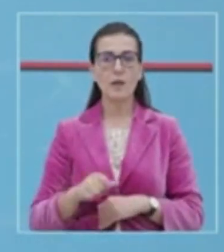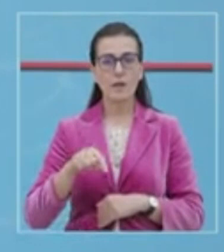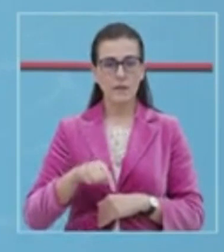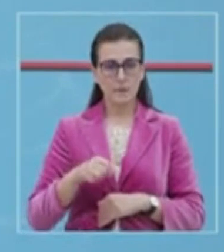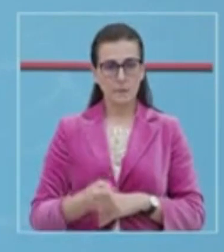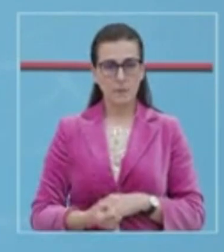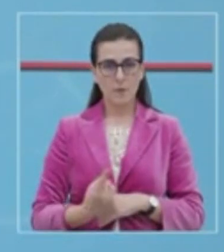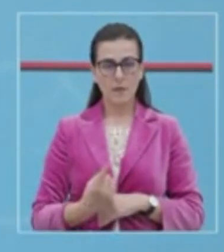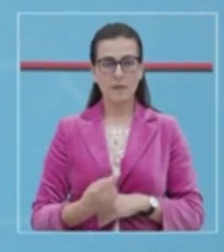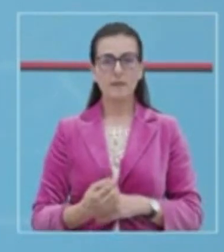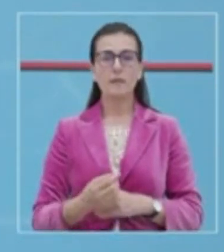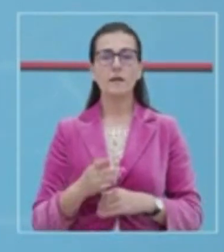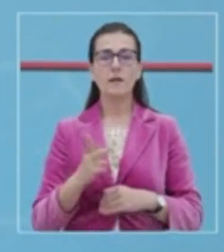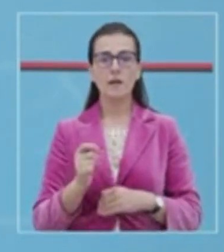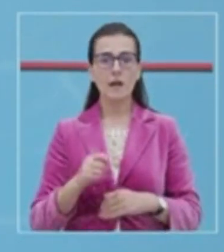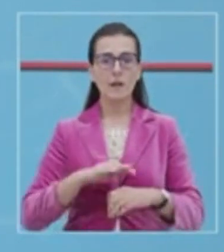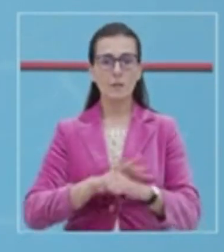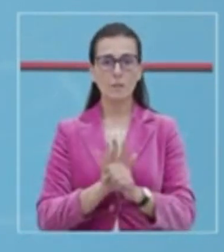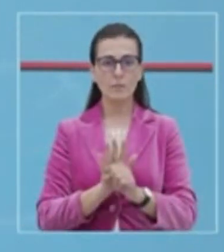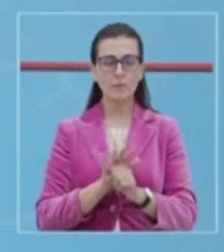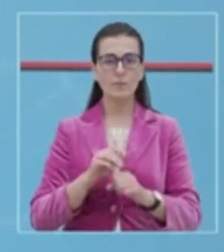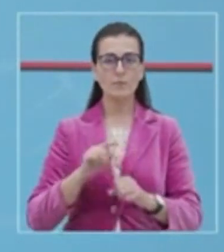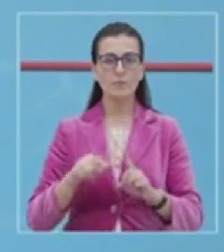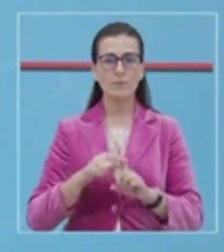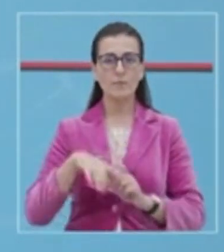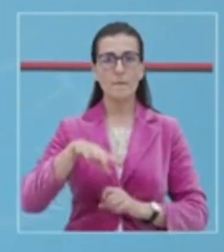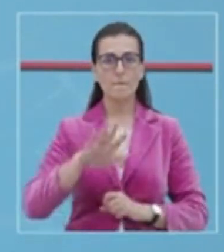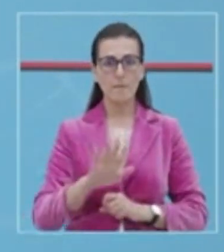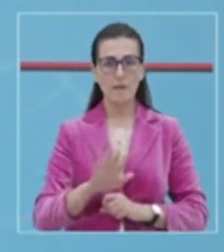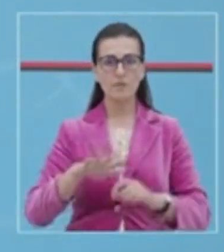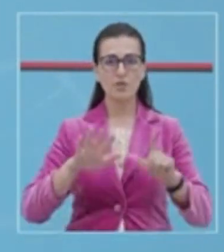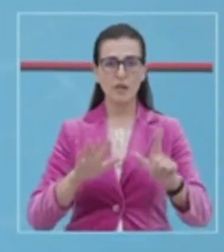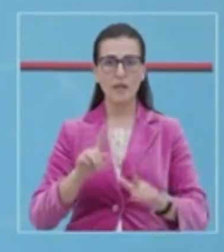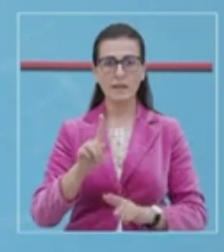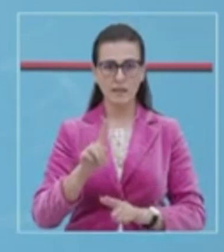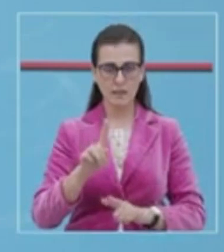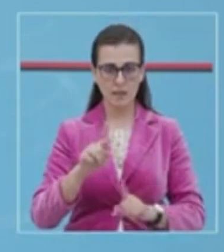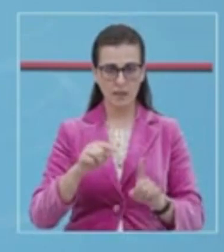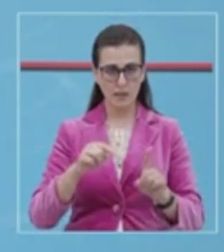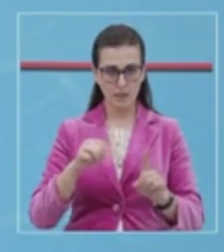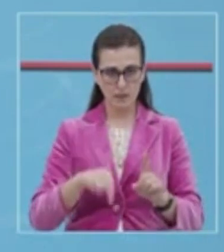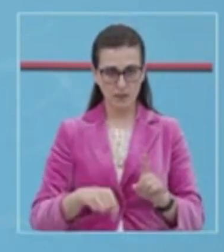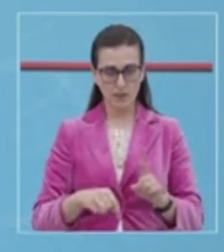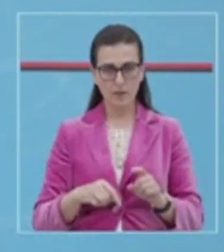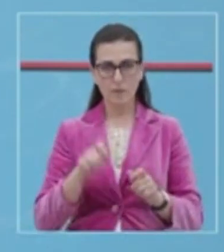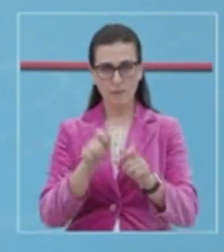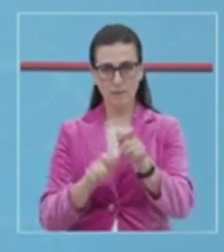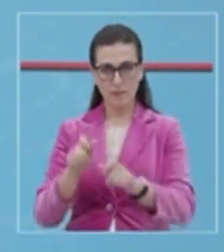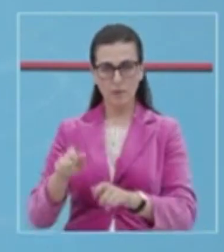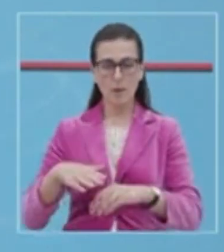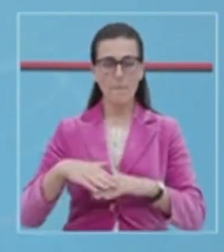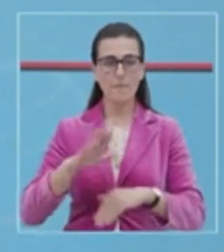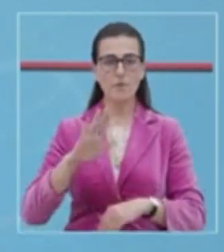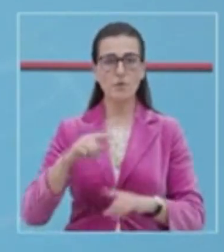Në vëndin ton, aktualisht janë 571 raste aktive me COVID-19,